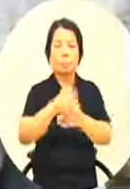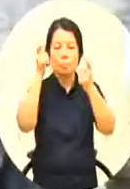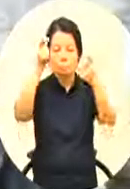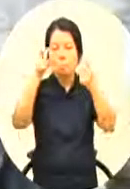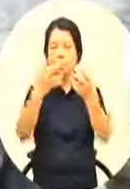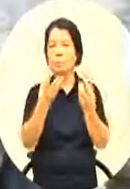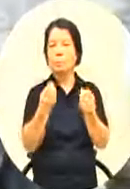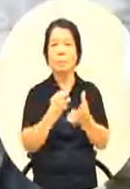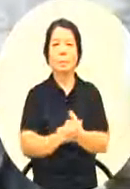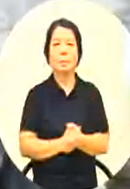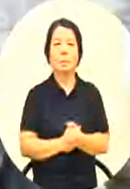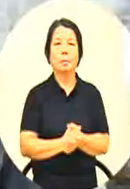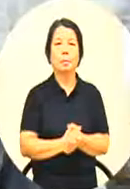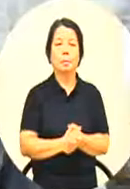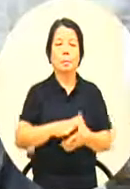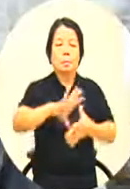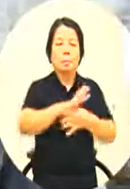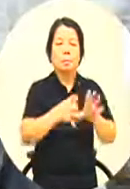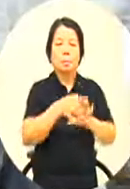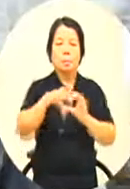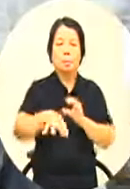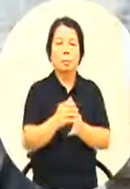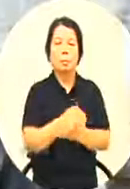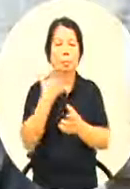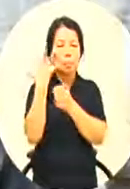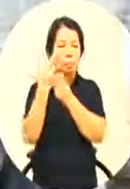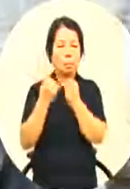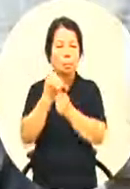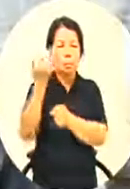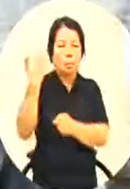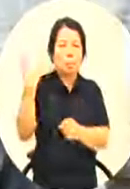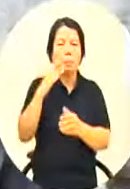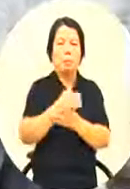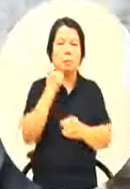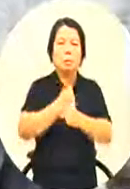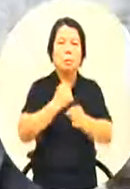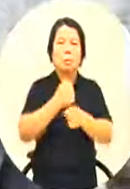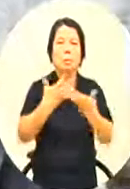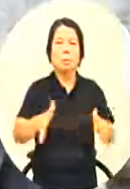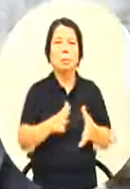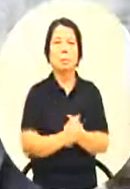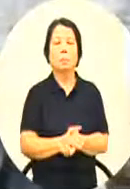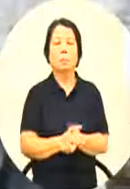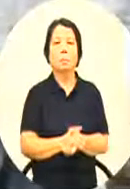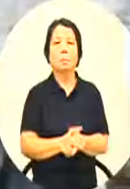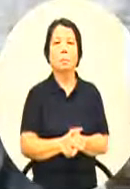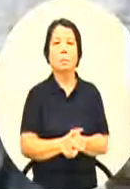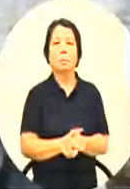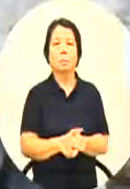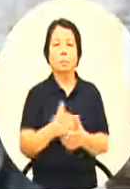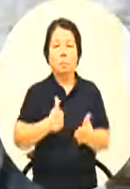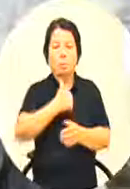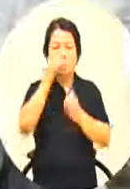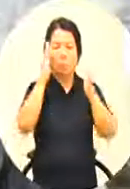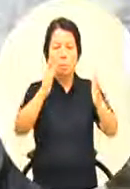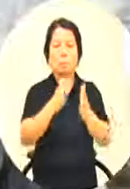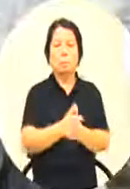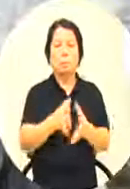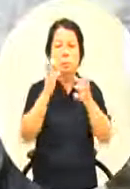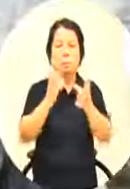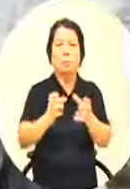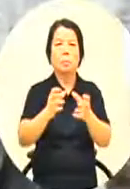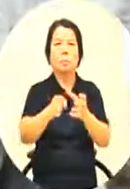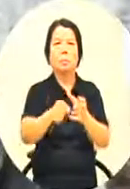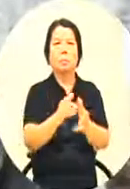场那我觉得文化局这几年很认真做了很多事情但是坦白讲真正在落实这一块是